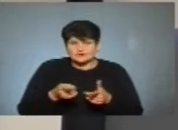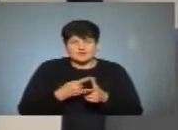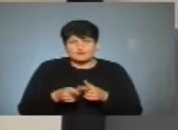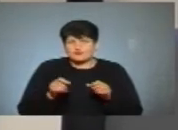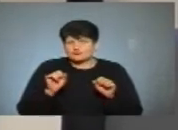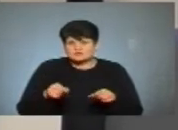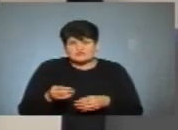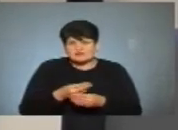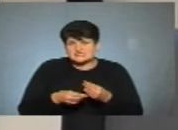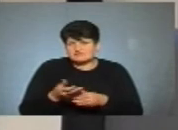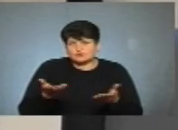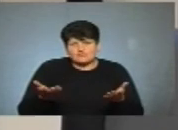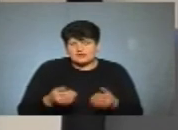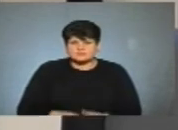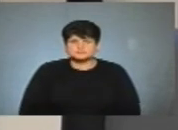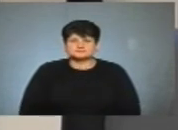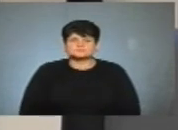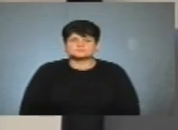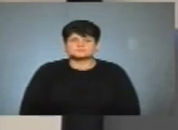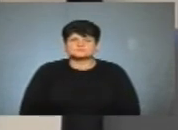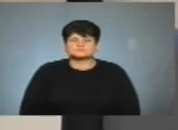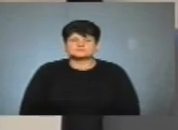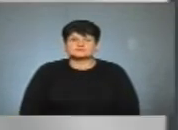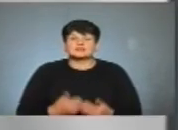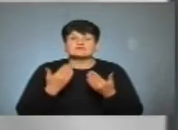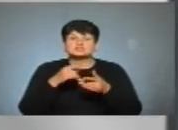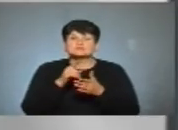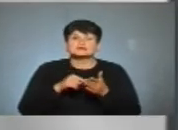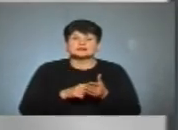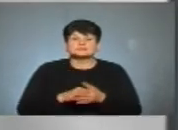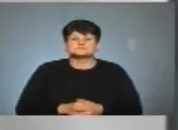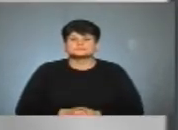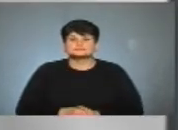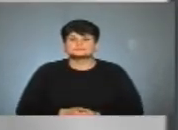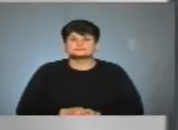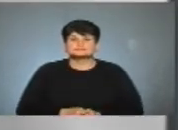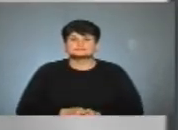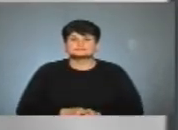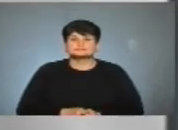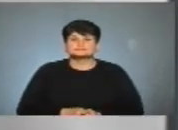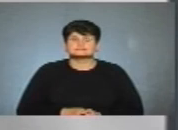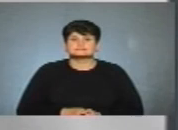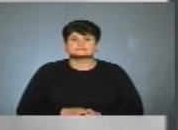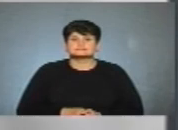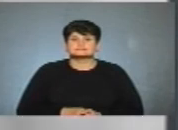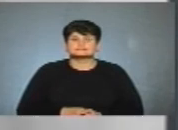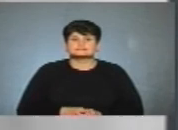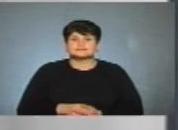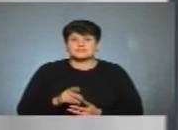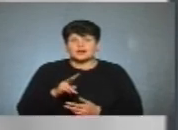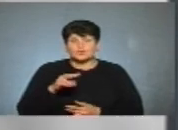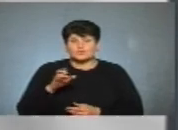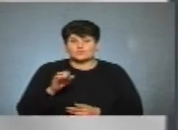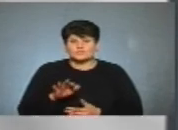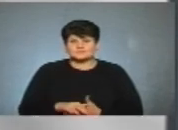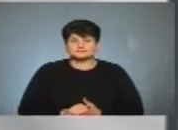можливо, їх фальсифікували. Добре, і ваше питання? Ну, я задавав питання вже. А, перепрошую, Любов.